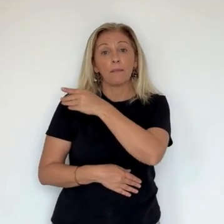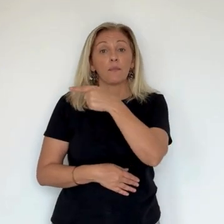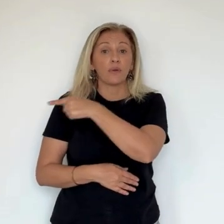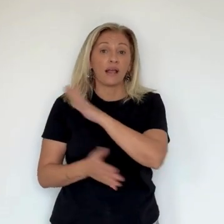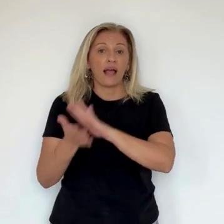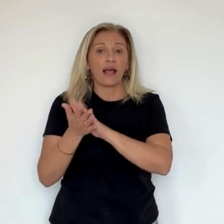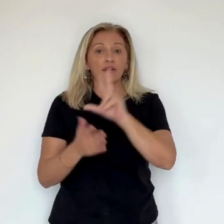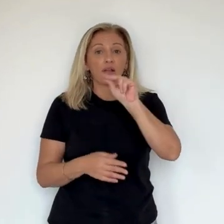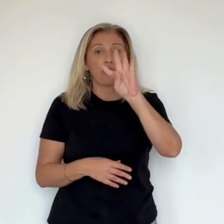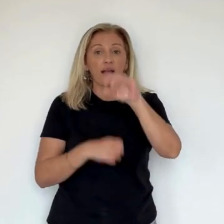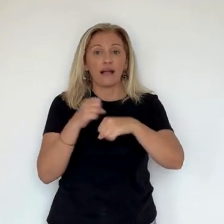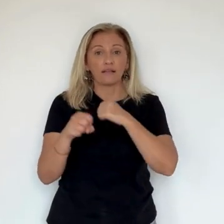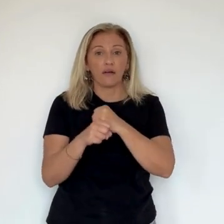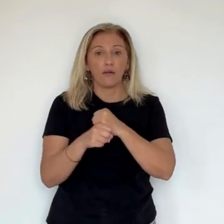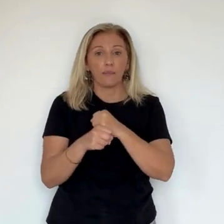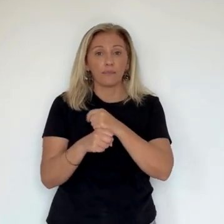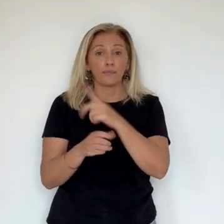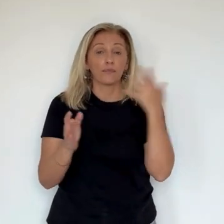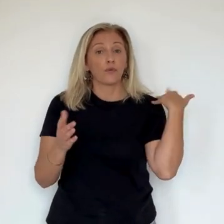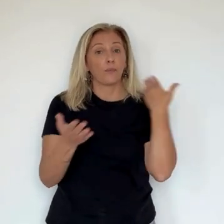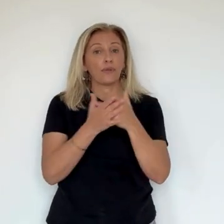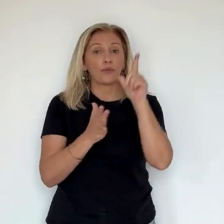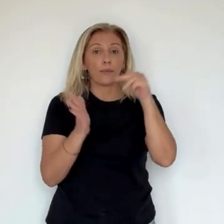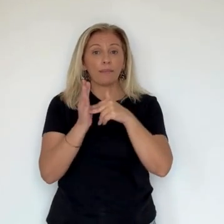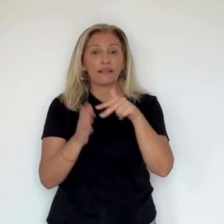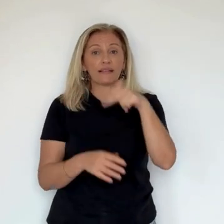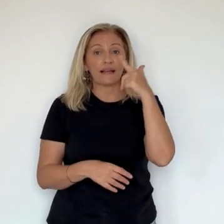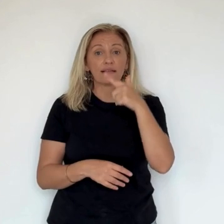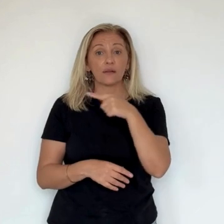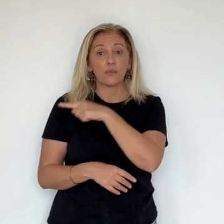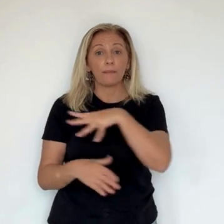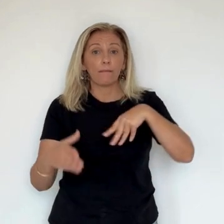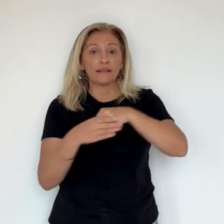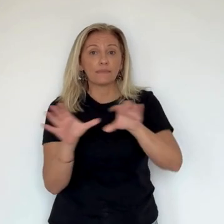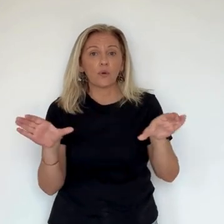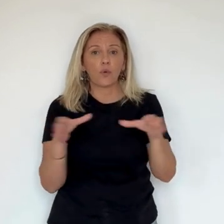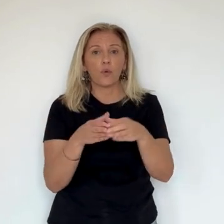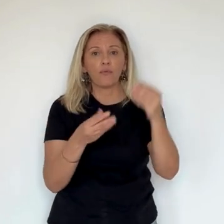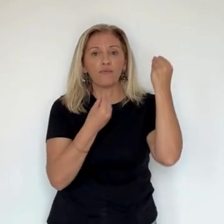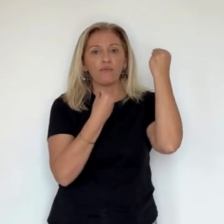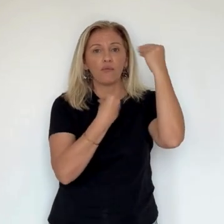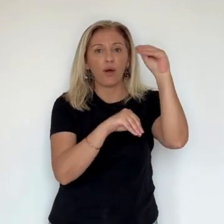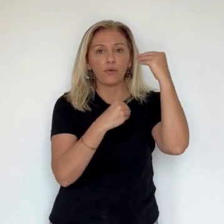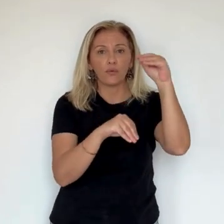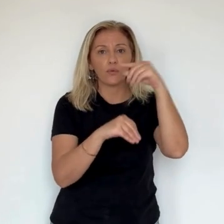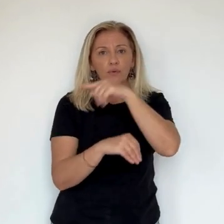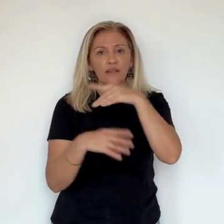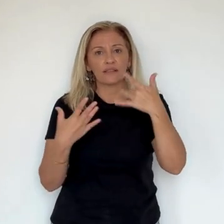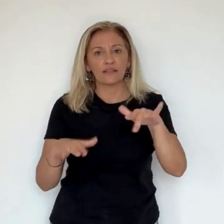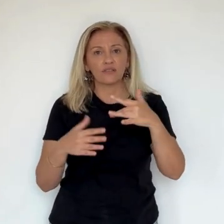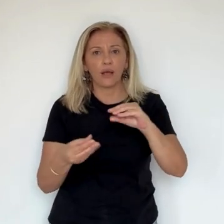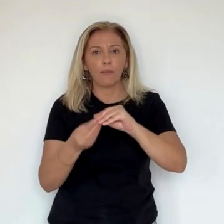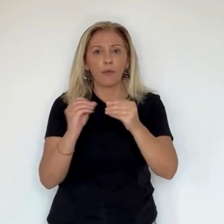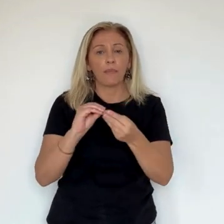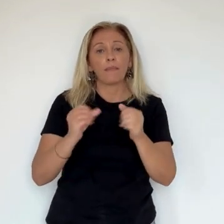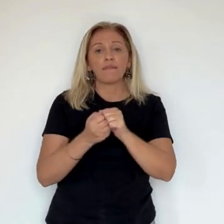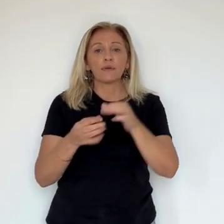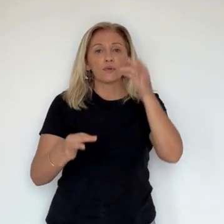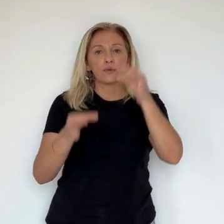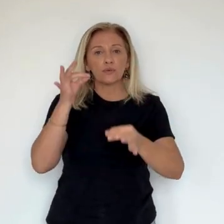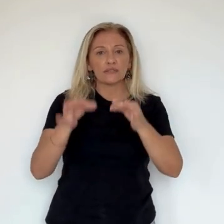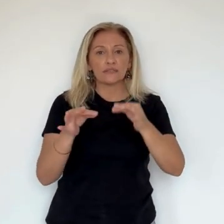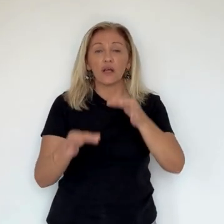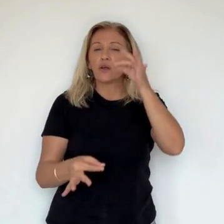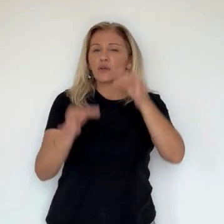sérieusement blessé. La Girs se saisira du dossier étudiant notamment la piste de règlement de compte au sein du milieu du banditisme en Balagne.